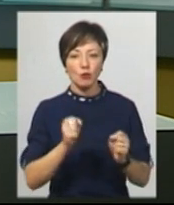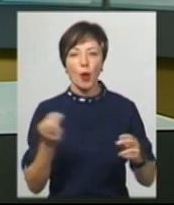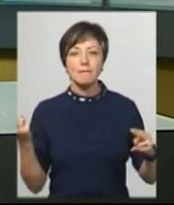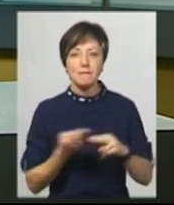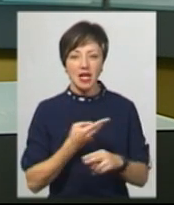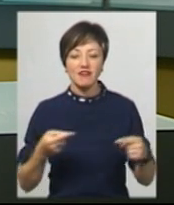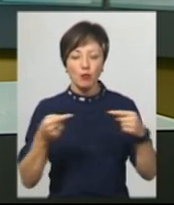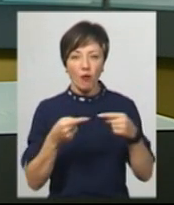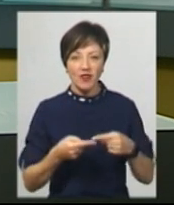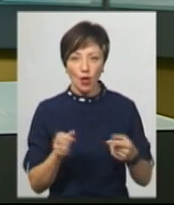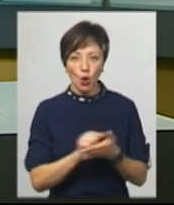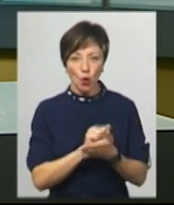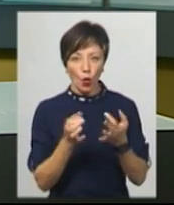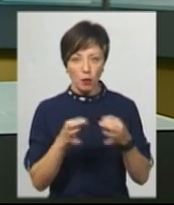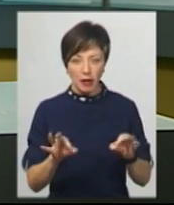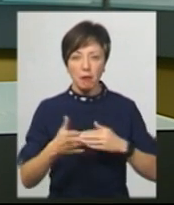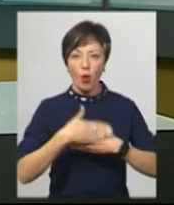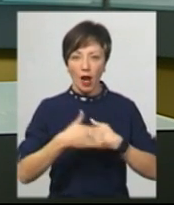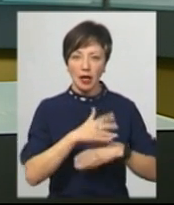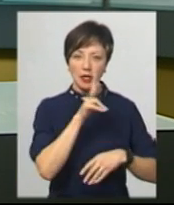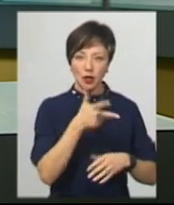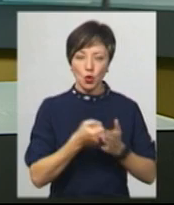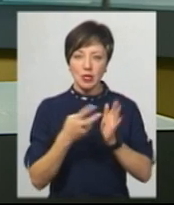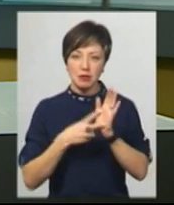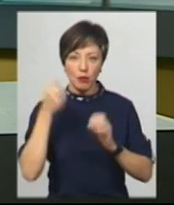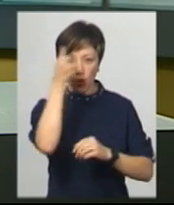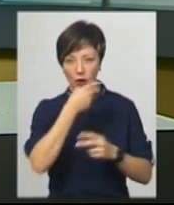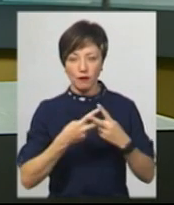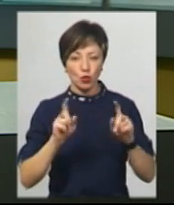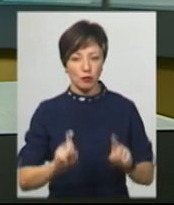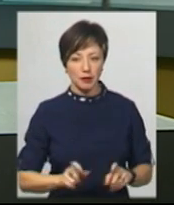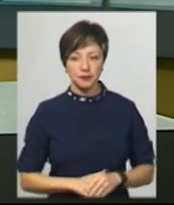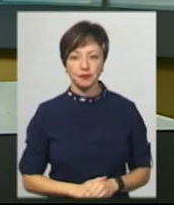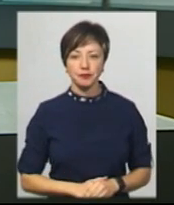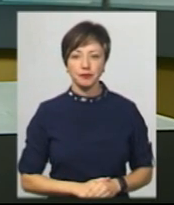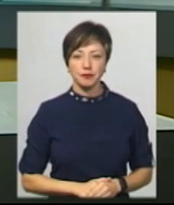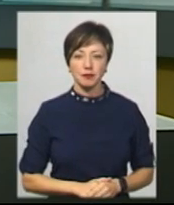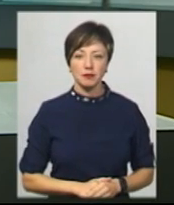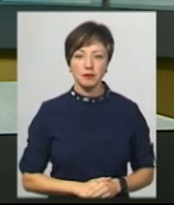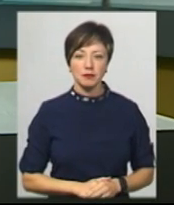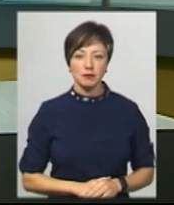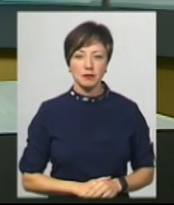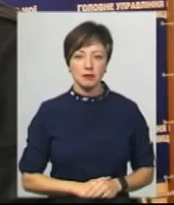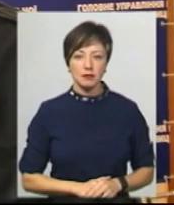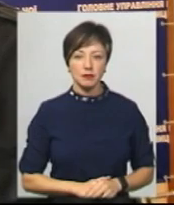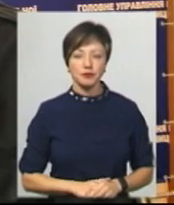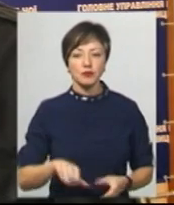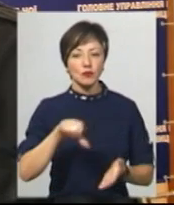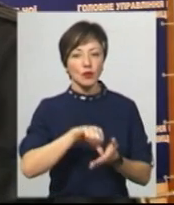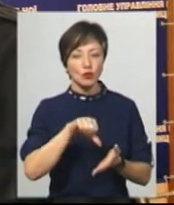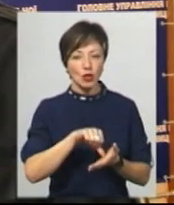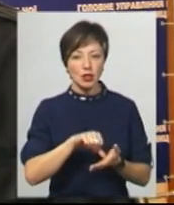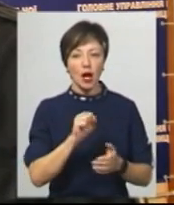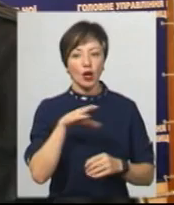відповідних дозволів передбачено покарання від 3 до 7 років позбавлення волі, каже Валентин Білянський. Учасники